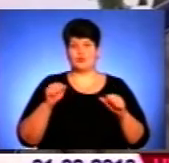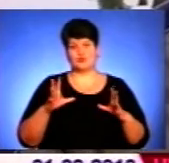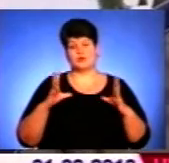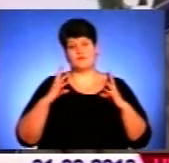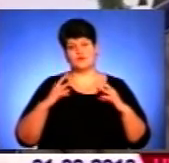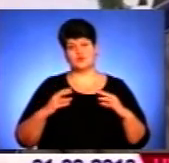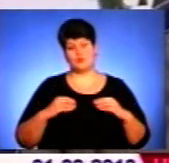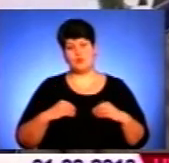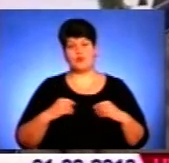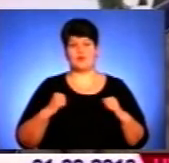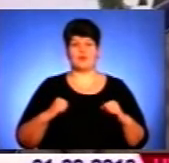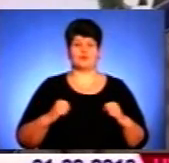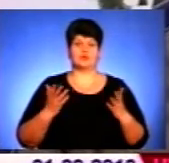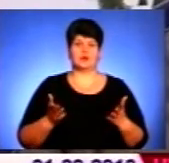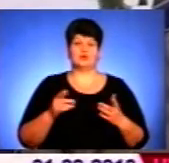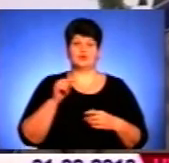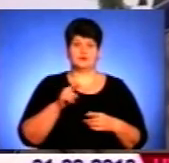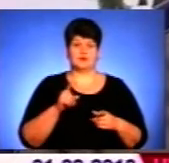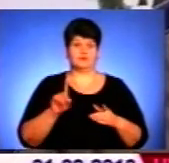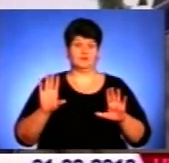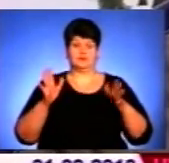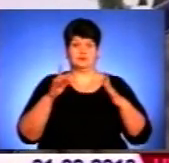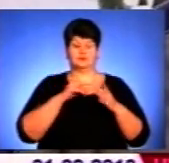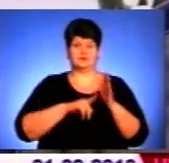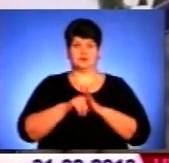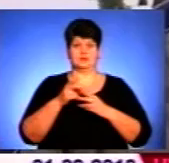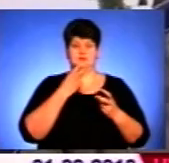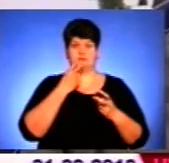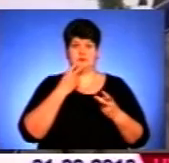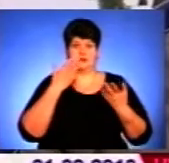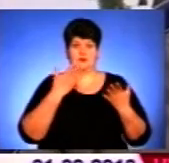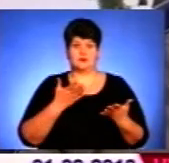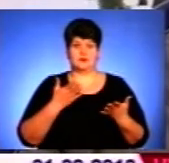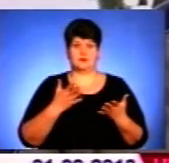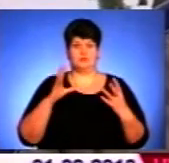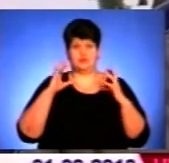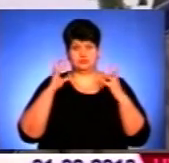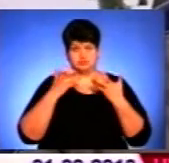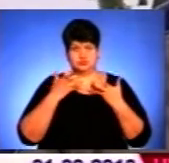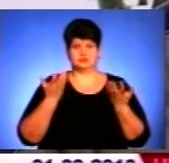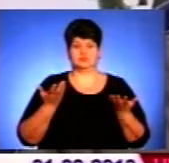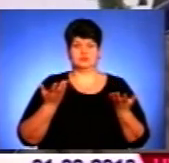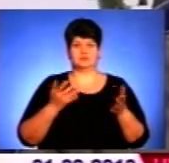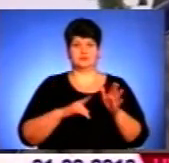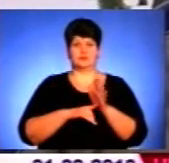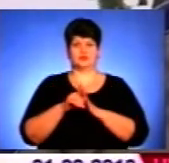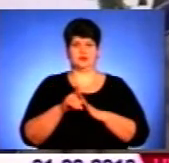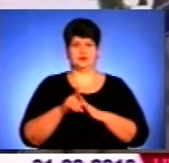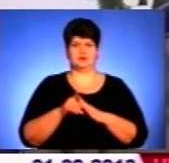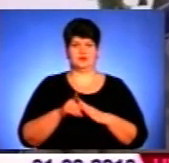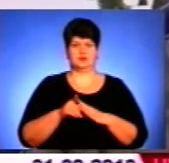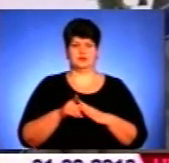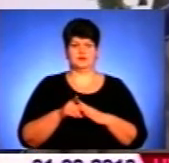ніяких чинників, подразників немає. Тобто вона починає або сміятися, або западає в депресію, або починає агресивно